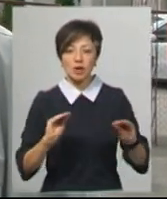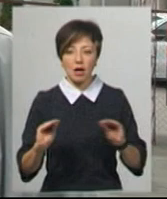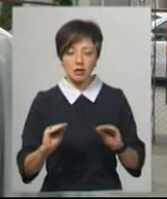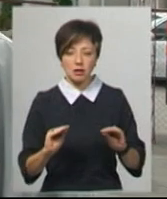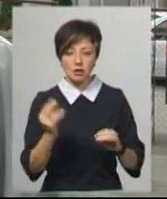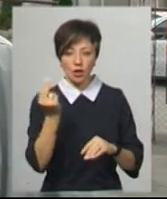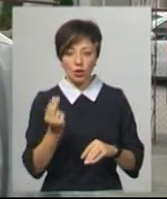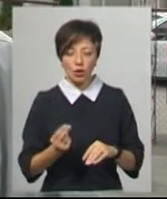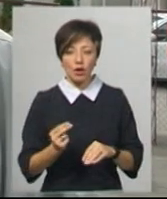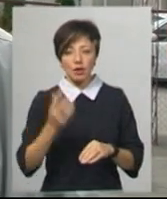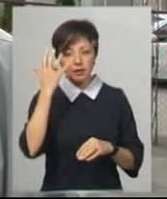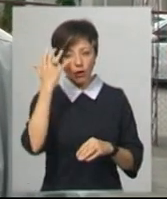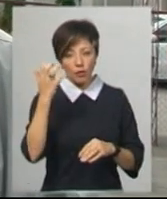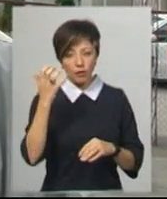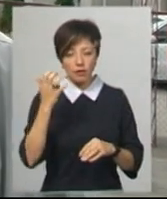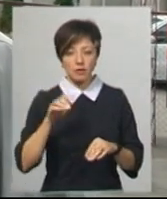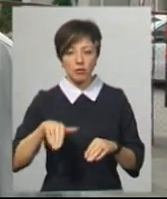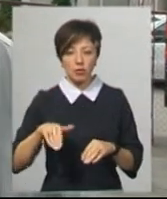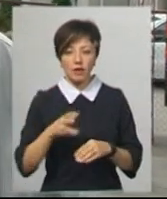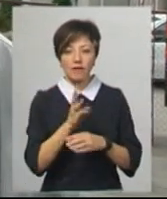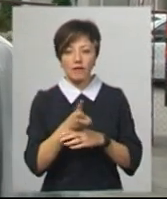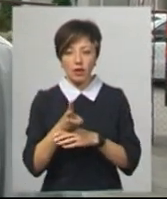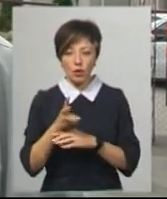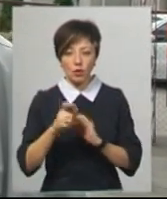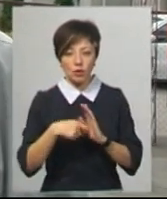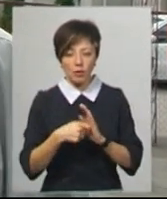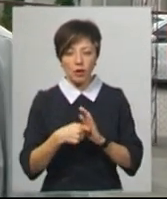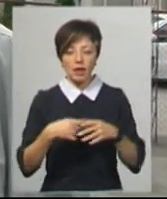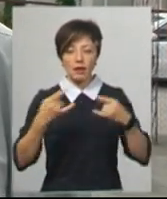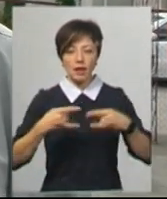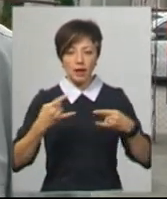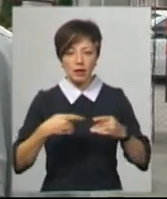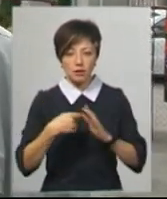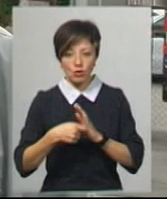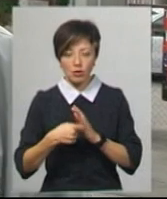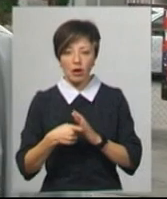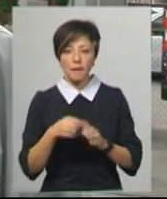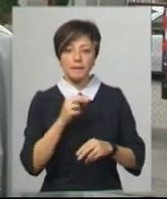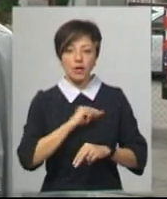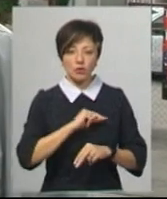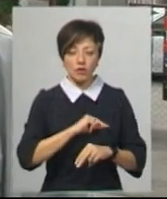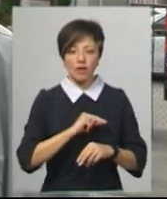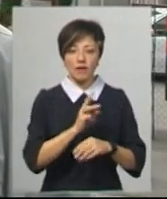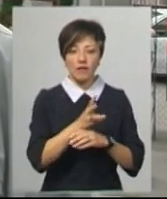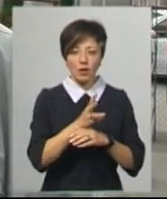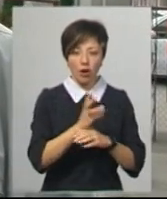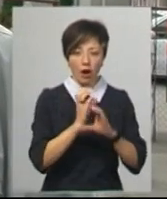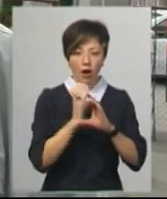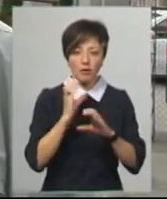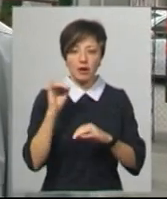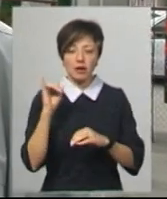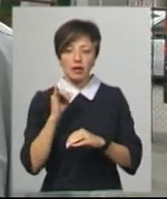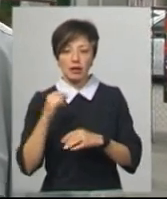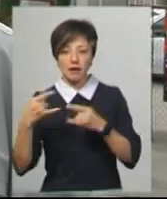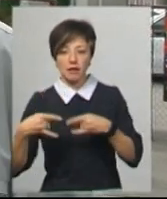Потім він закупився відеозйомками, телезйомками, тобто працював і на відеокамерах, і на